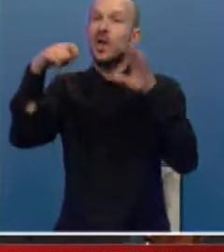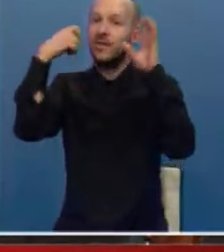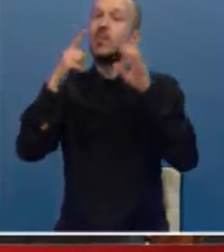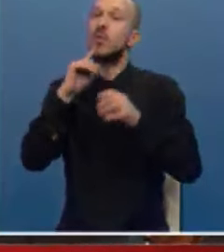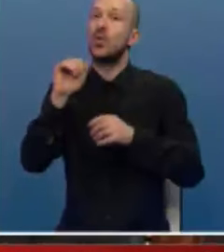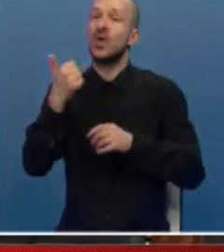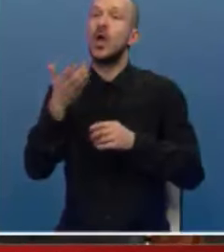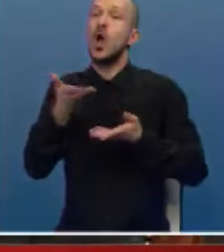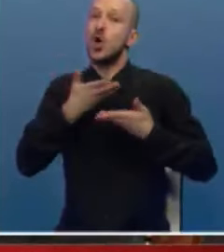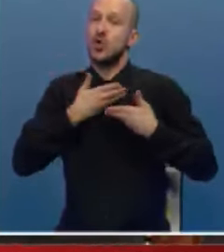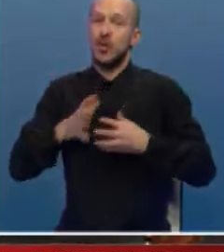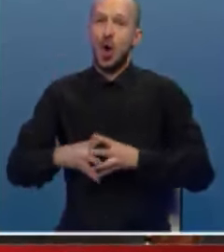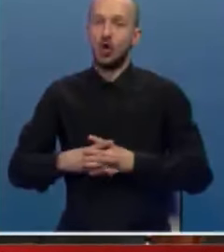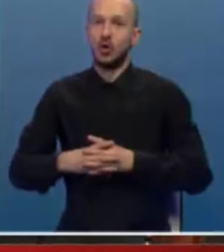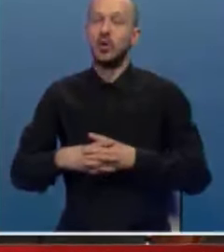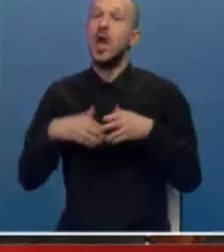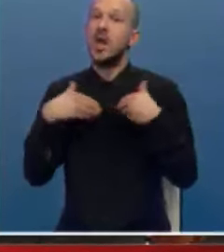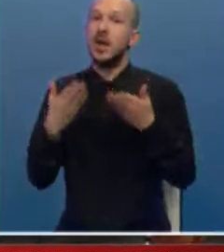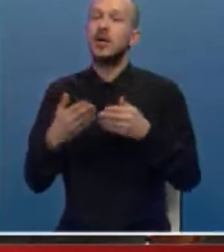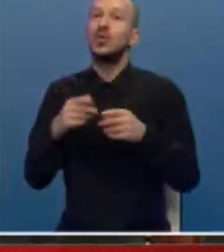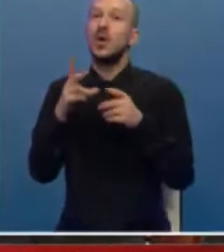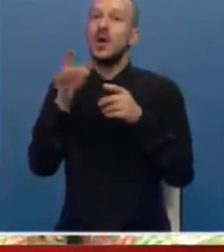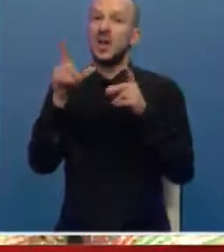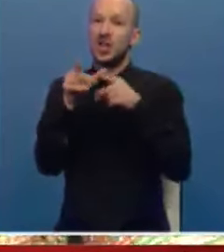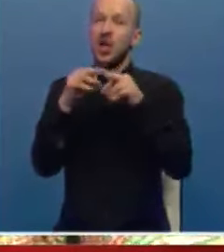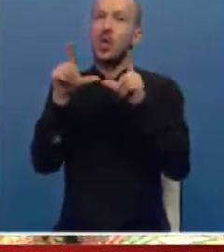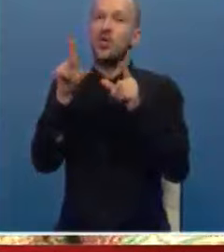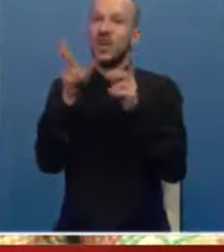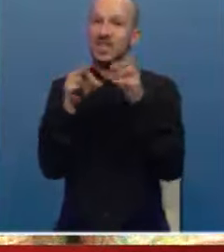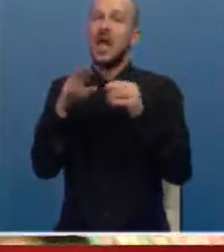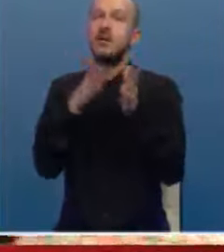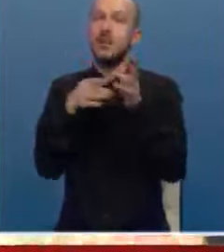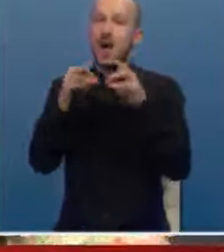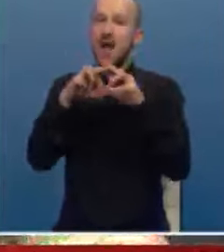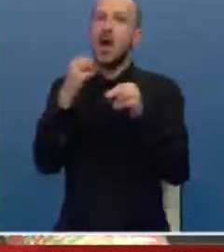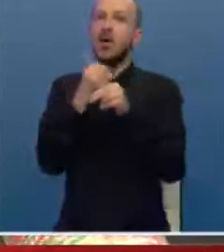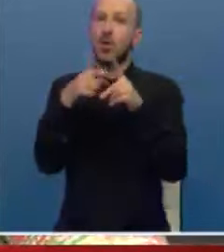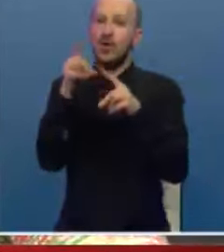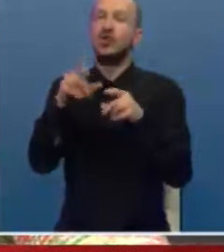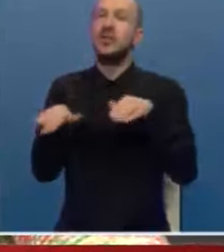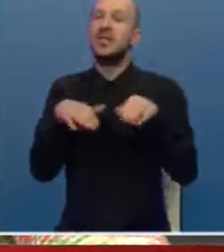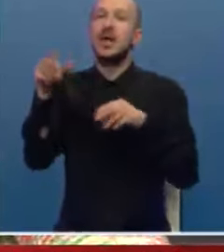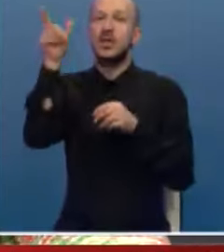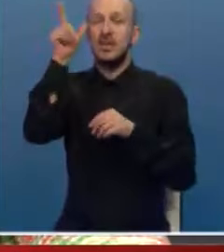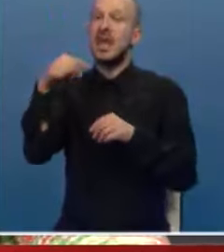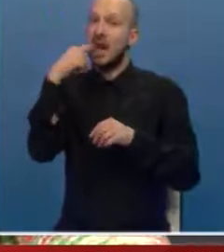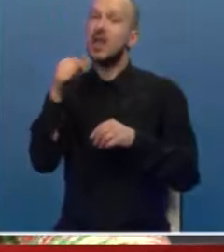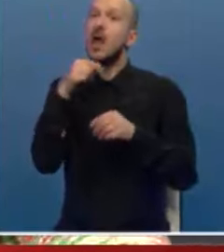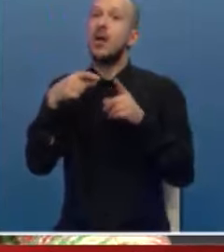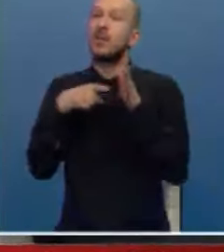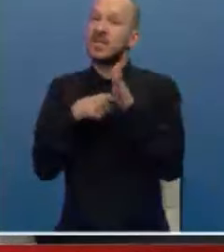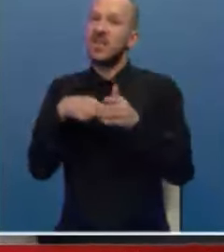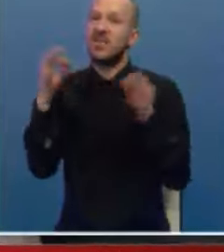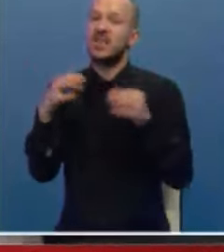on dobio nagradu za režiju u Veneciji. Maja Gojković, ministar kulture Srbije, istakla da Kusnatov